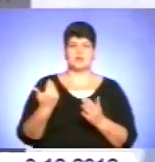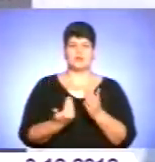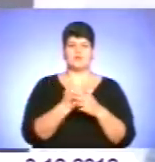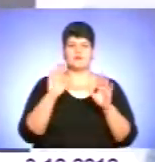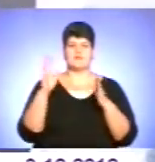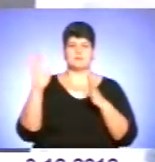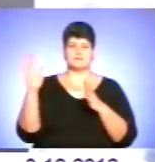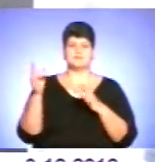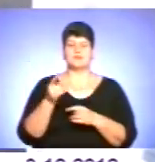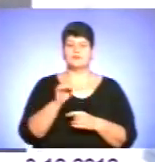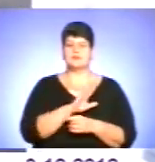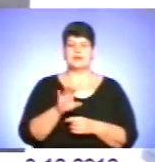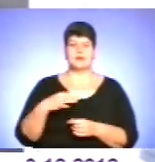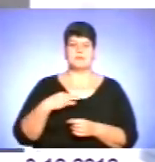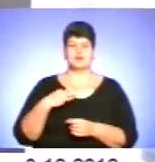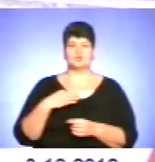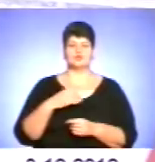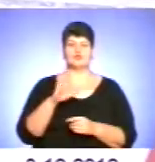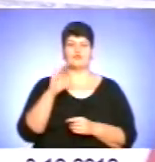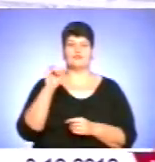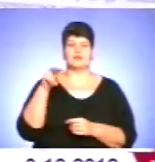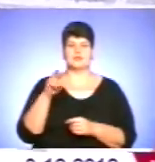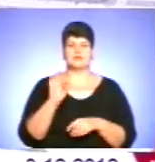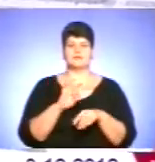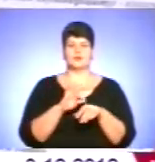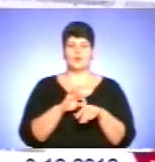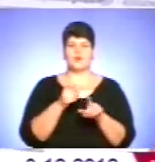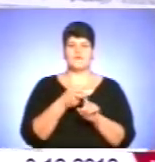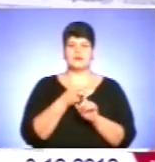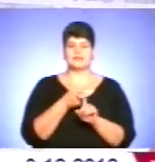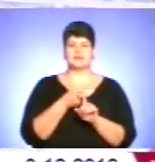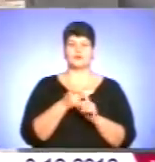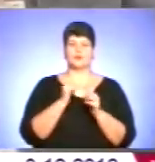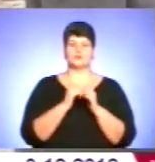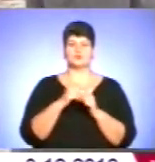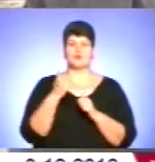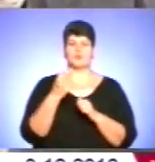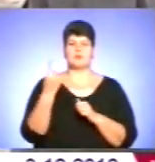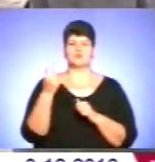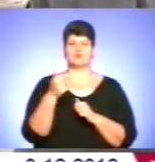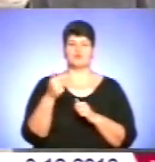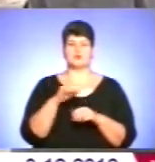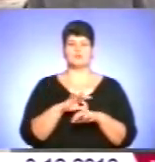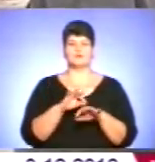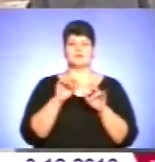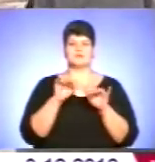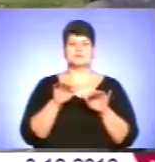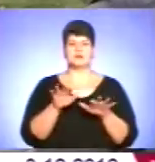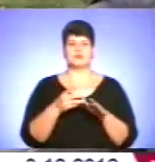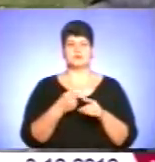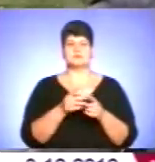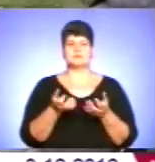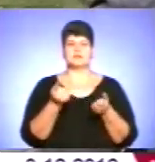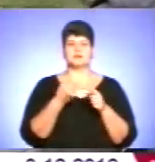Тернопіль небайдужий до ВІЛ інфікованих. Щороку 1 грудня тривають заходи з підтримки хворих людей, а також з метою застереження.